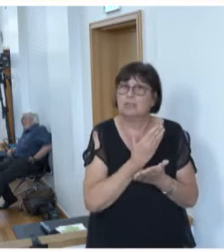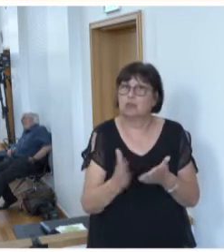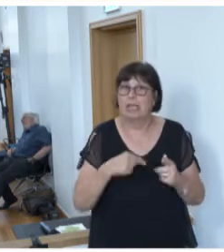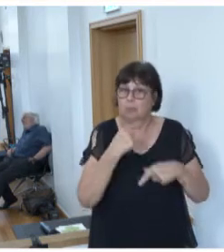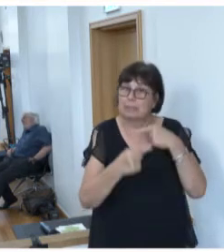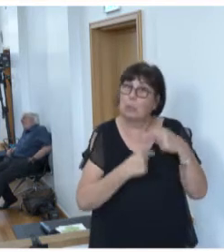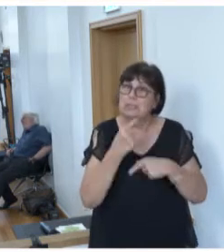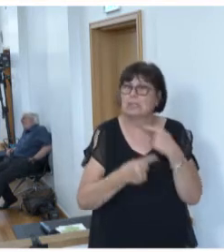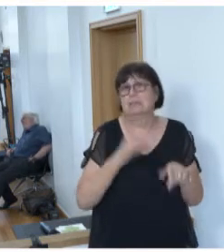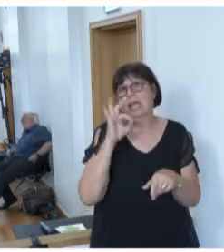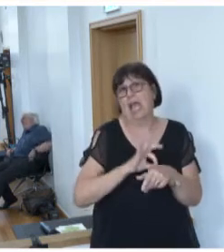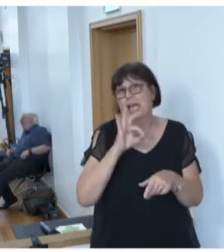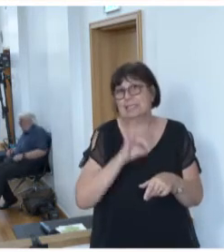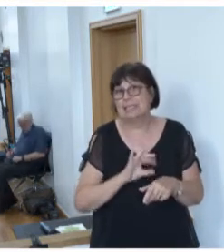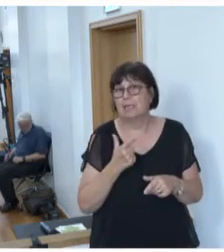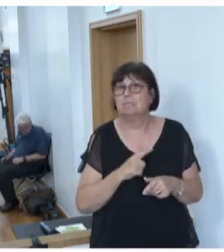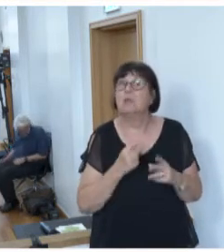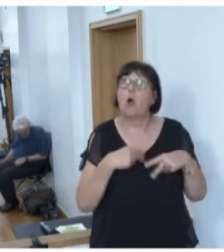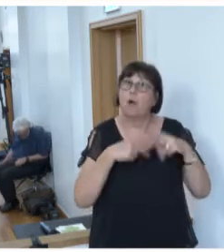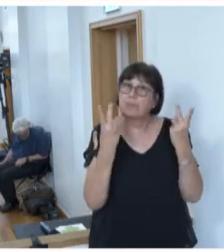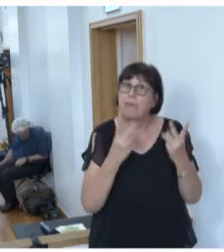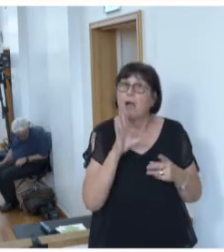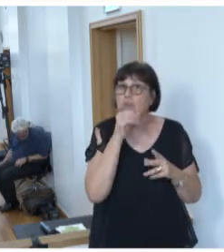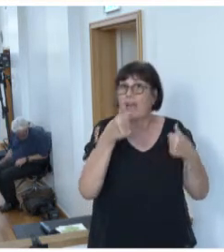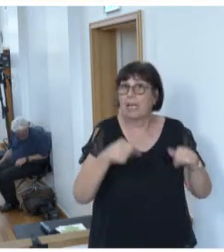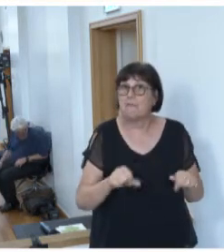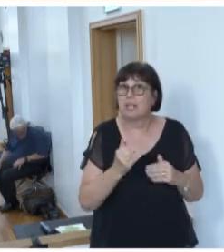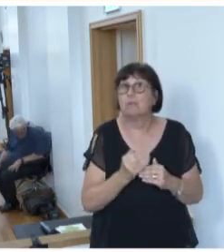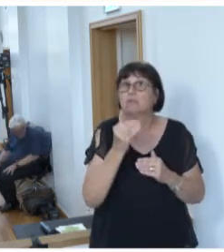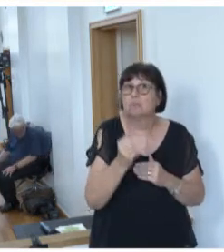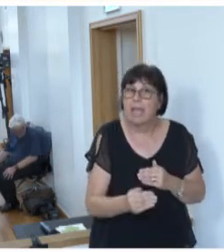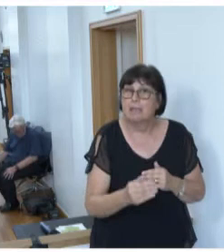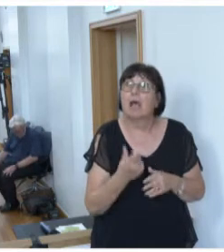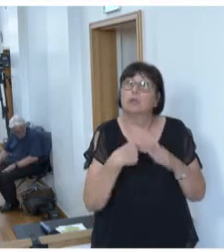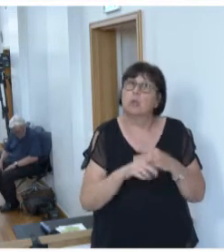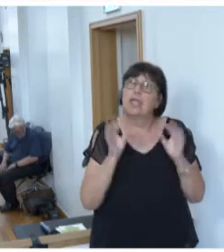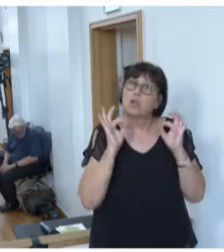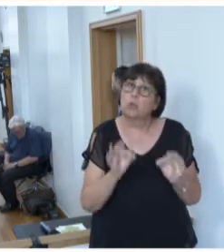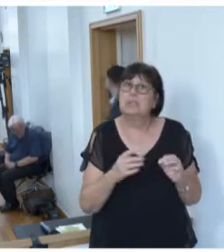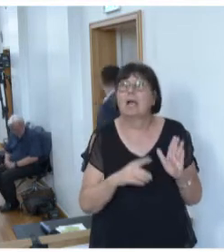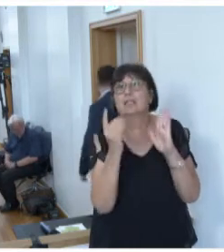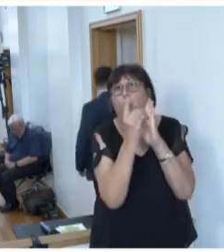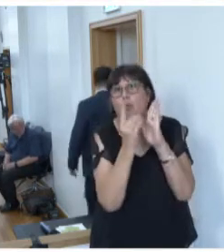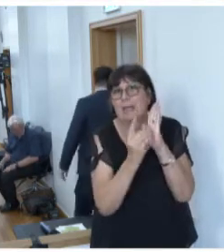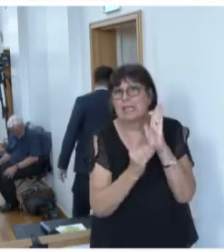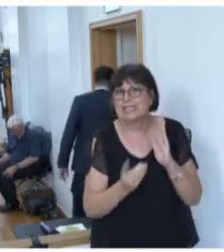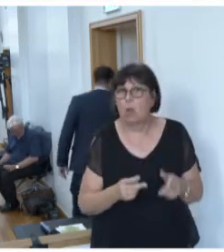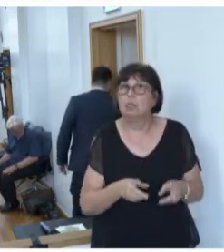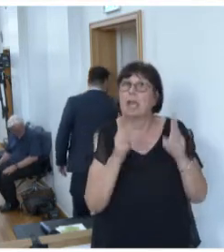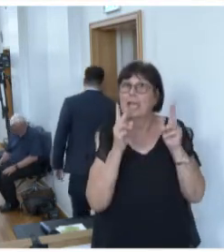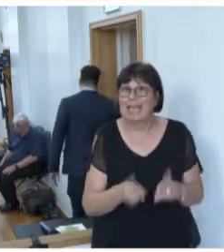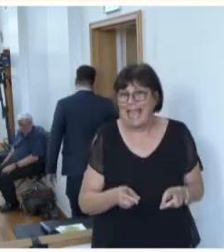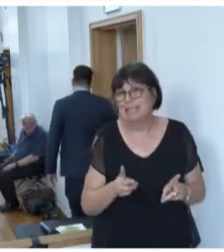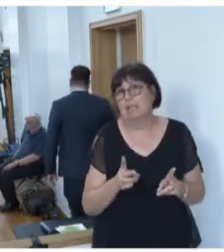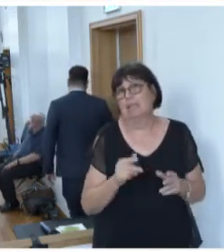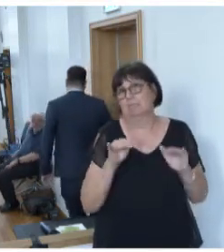Ärztinnen und Ärzten zur Offenbarung der Schweigepflicht auch im Nachhinein durch eine gute Dokumentation rechtlich nachprüfbar